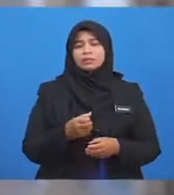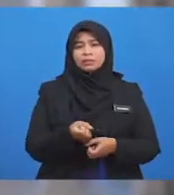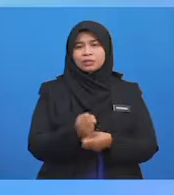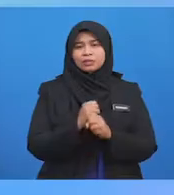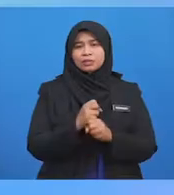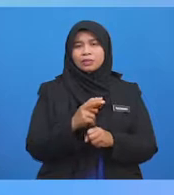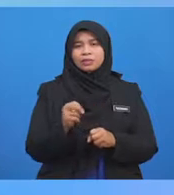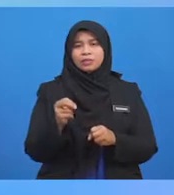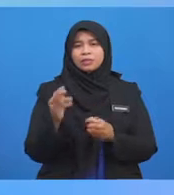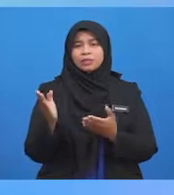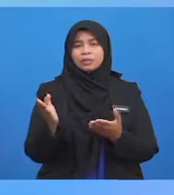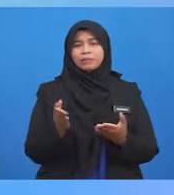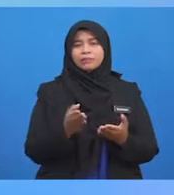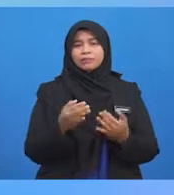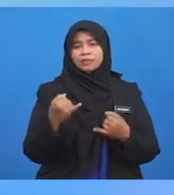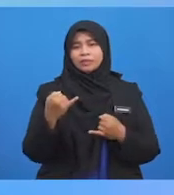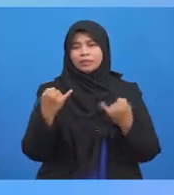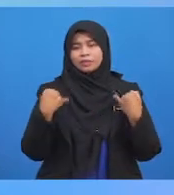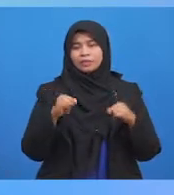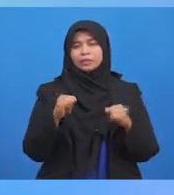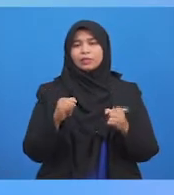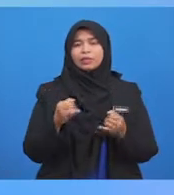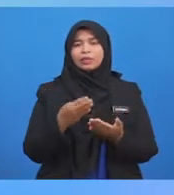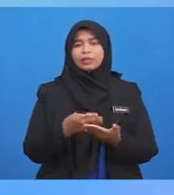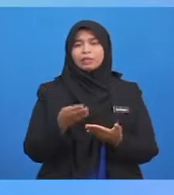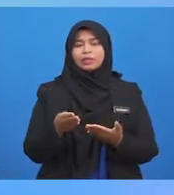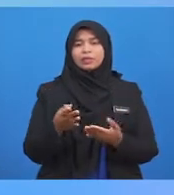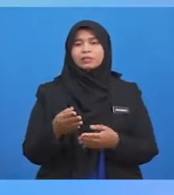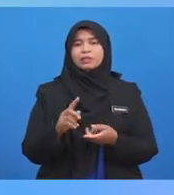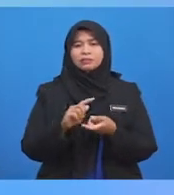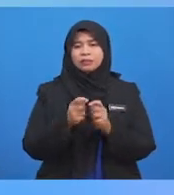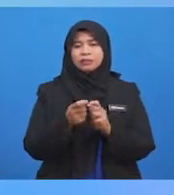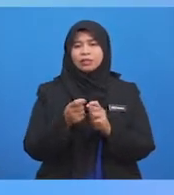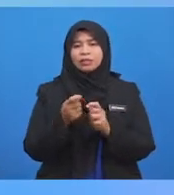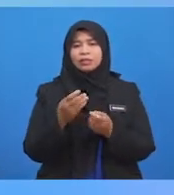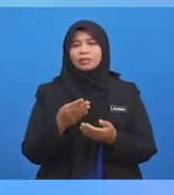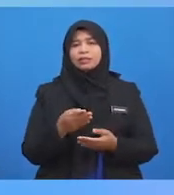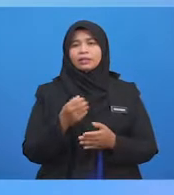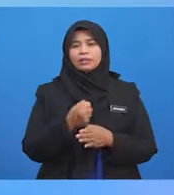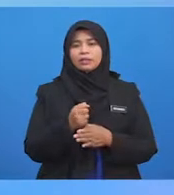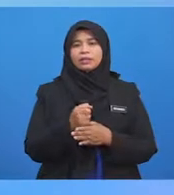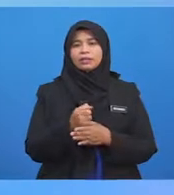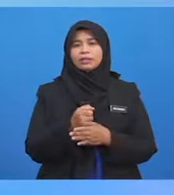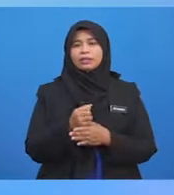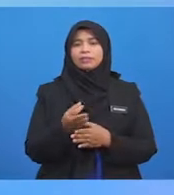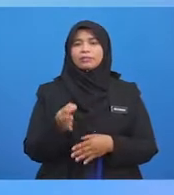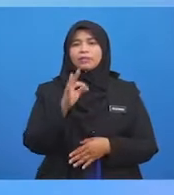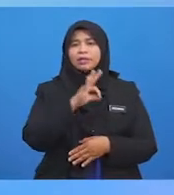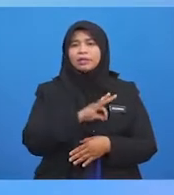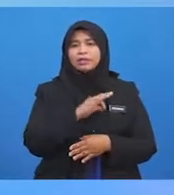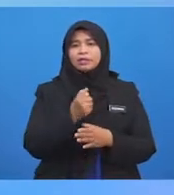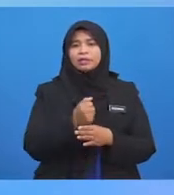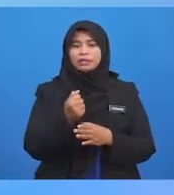maksud Akad yang melibatkan Pertukaran Antara faedah Atau manfaat